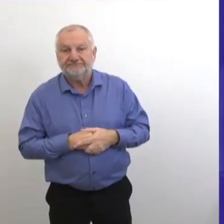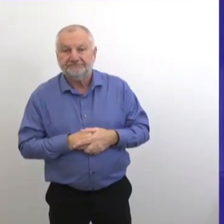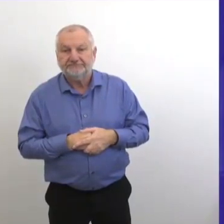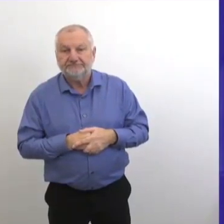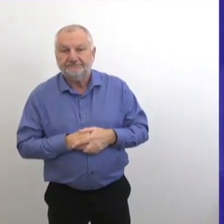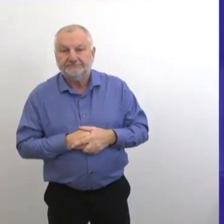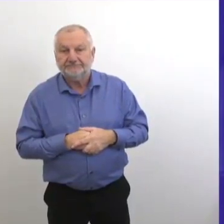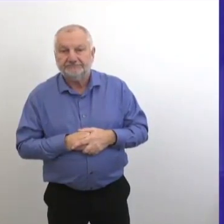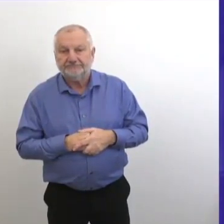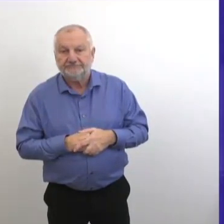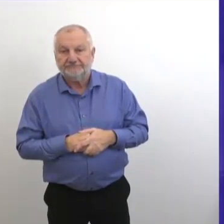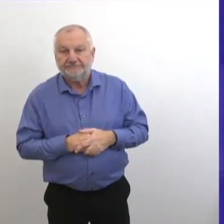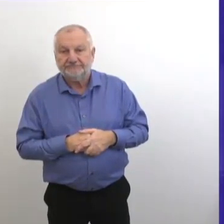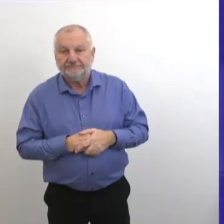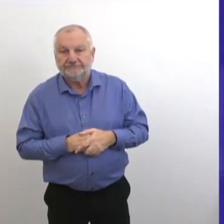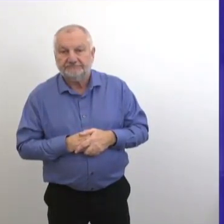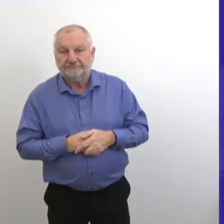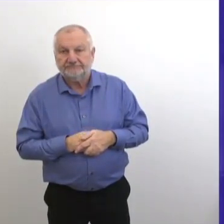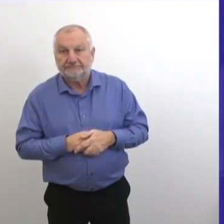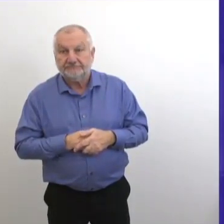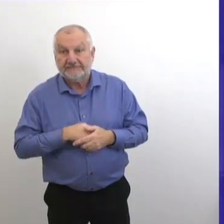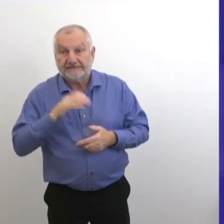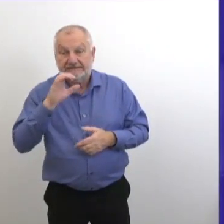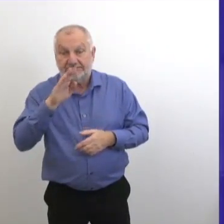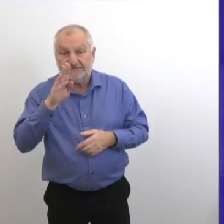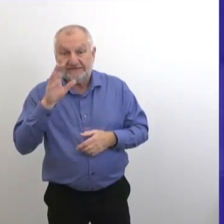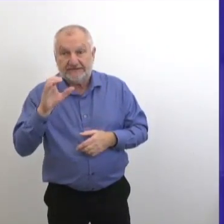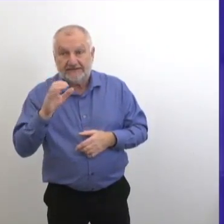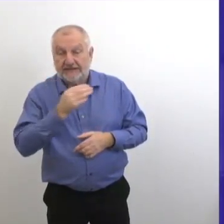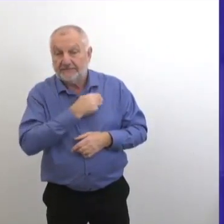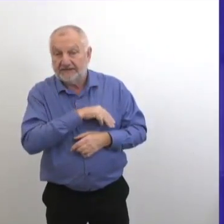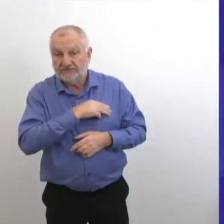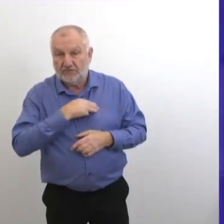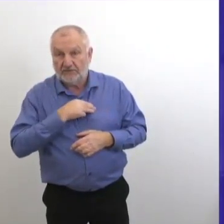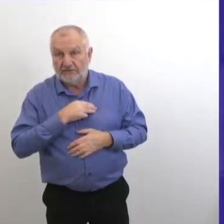Tout d'abord cet après-midi de CBC Manitoba, Ian.